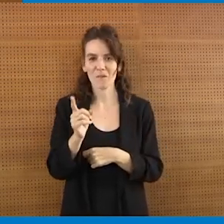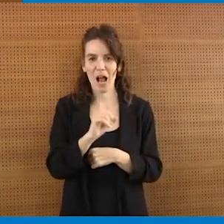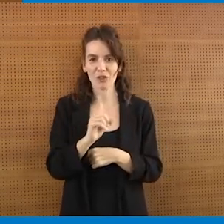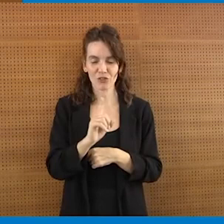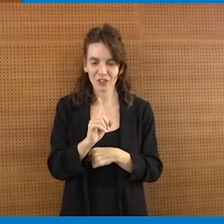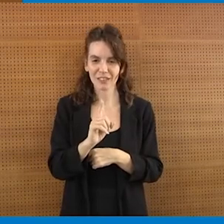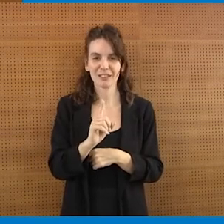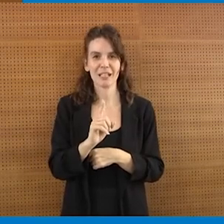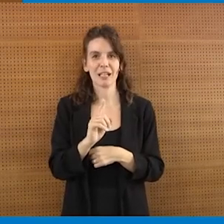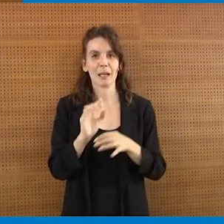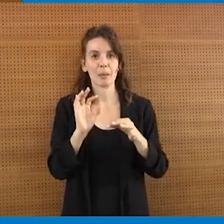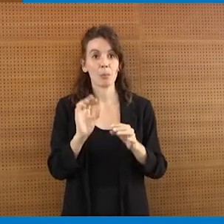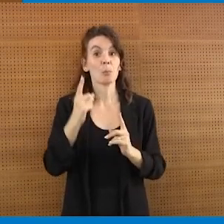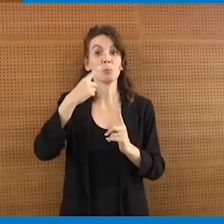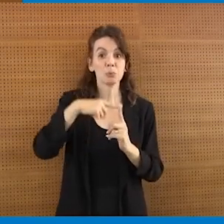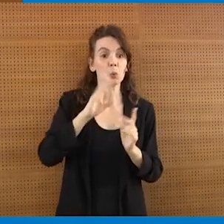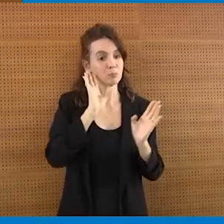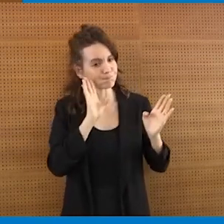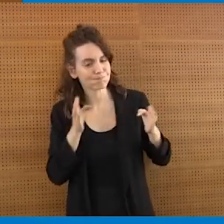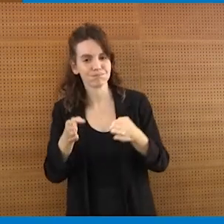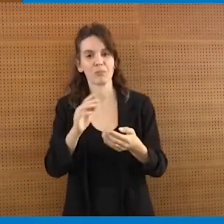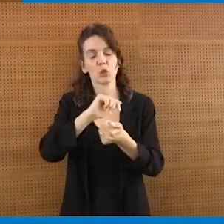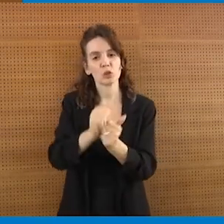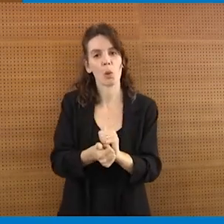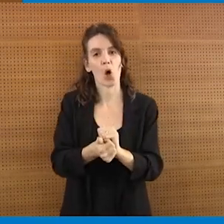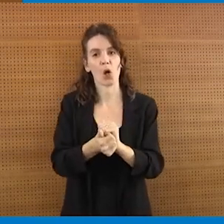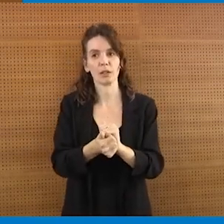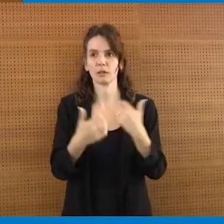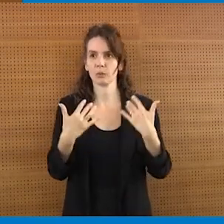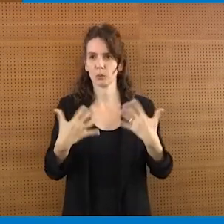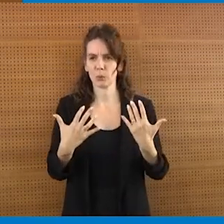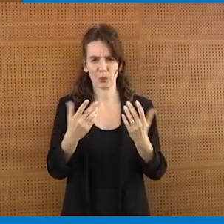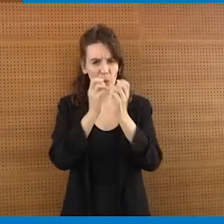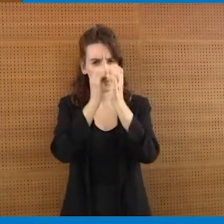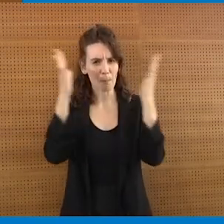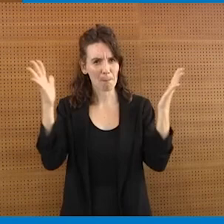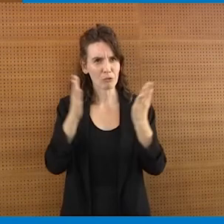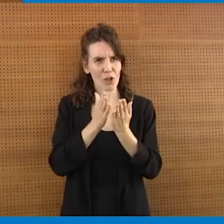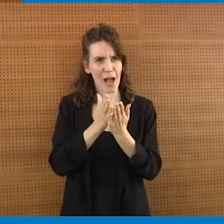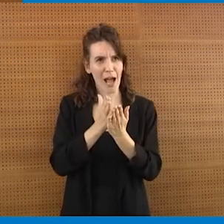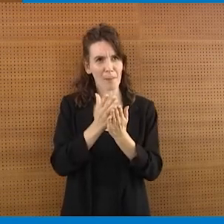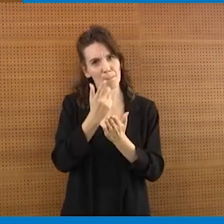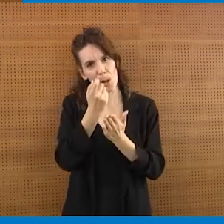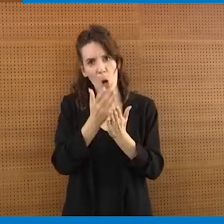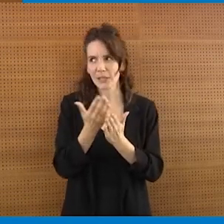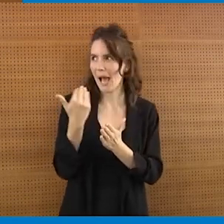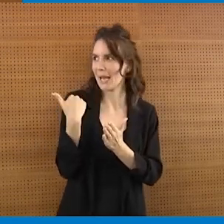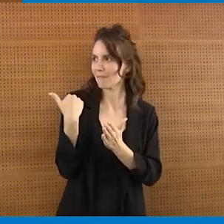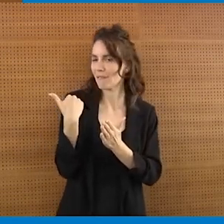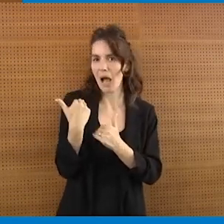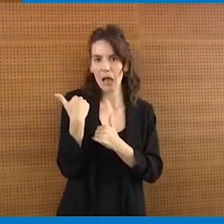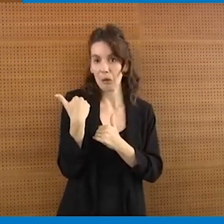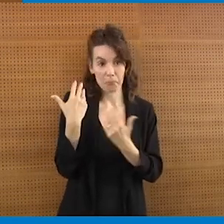importante sullo sport. Forse solo pochi anni fa non l'avremmo fatto, forse Giancarlo solo